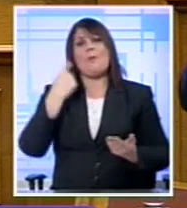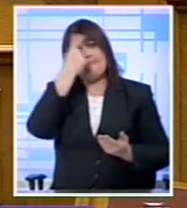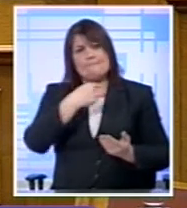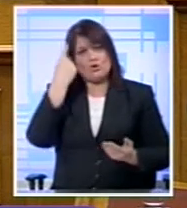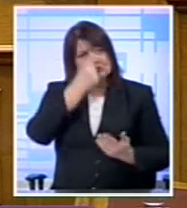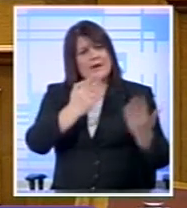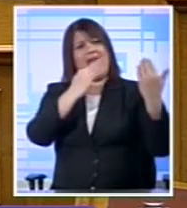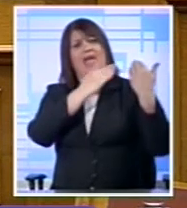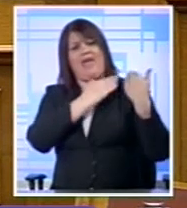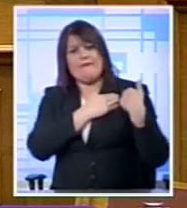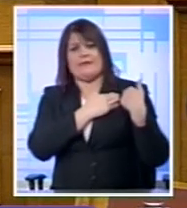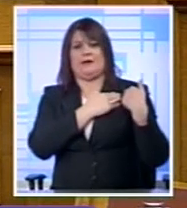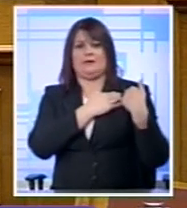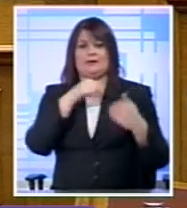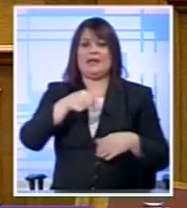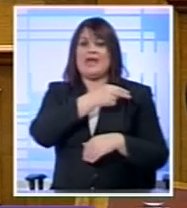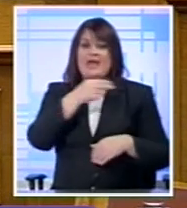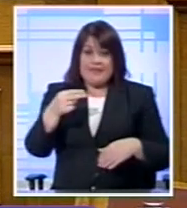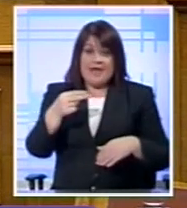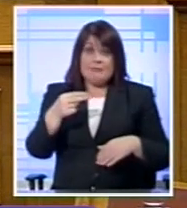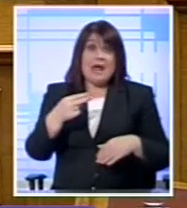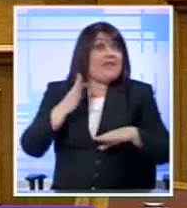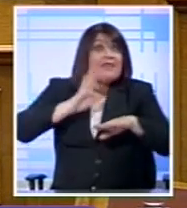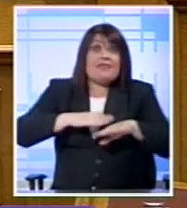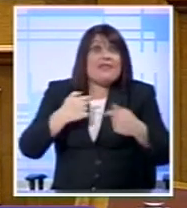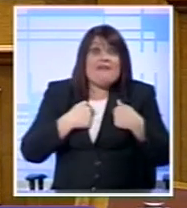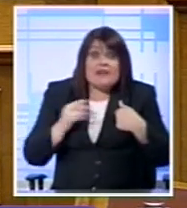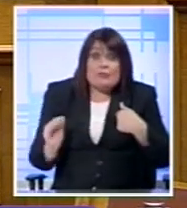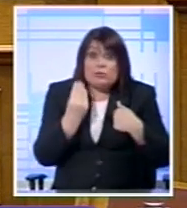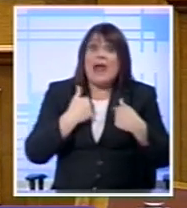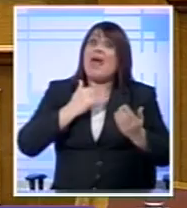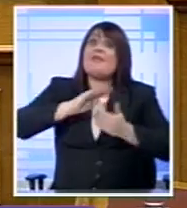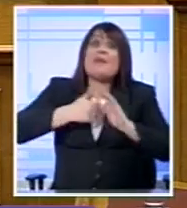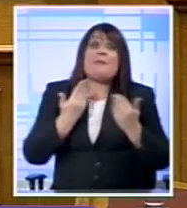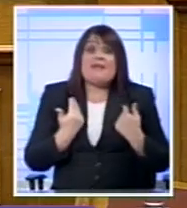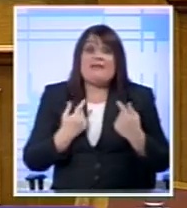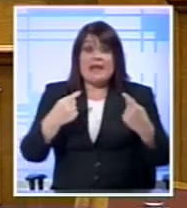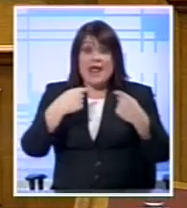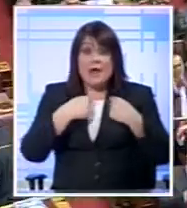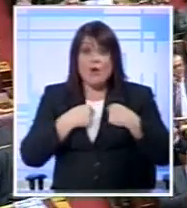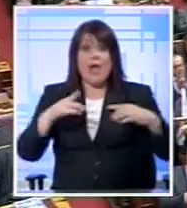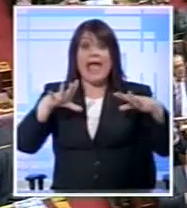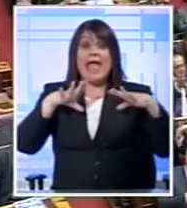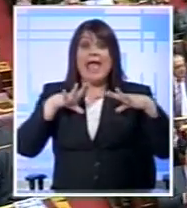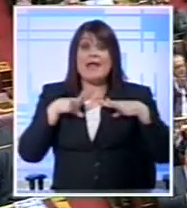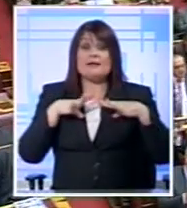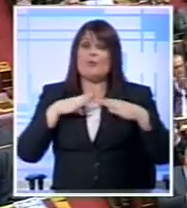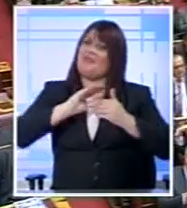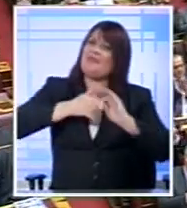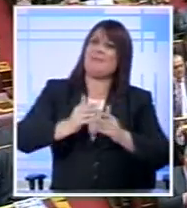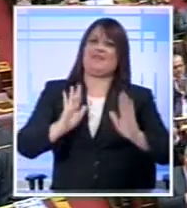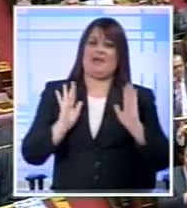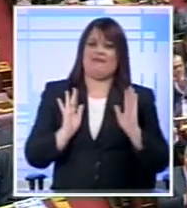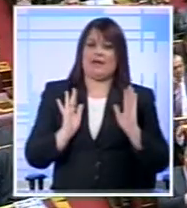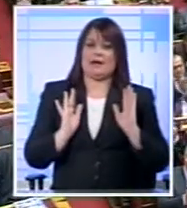Φορτώνομαι για ένα θέμα Που εγώ δεν δημιούργησα Αλλά δεν με ενδιαφέρει Εγώ είμαι έτοιμος και έχω πει Δεν με ενδιαφέρει